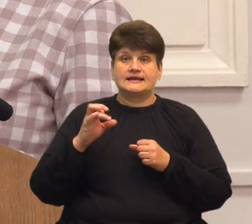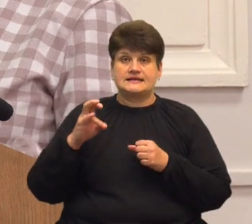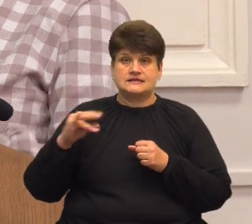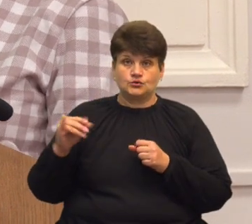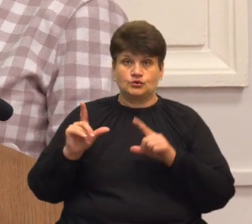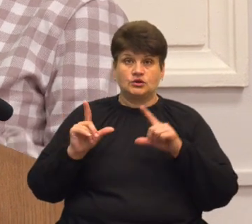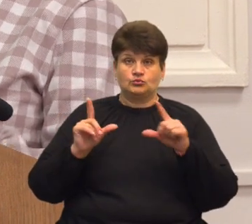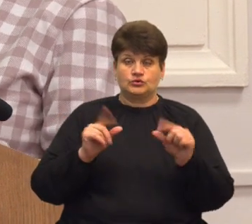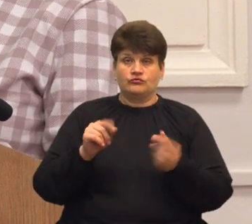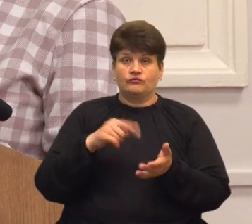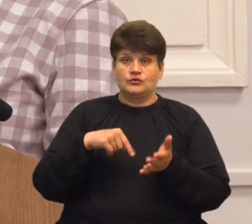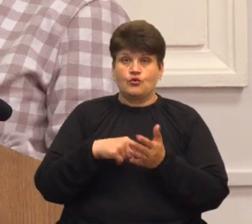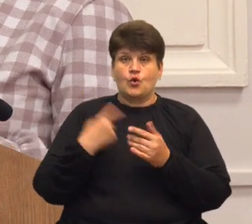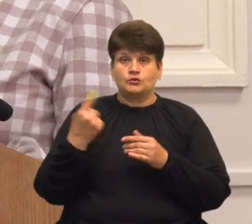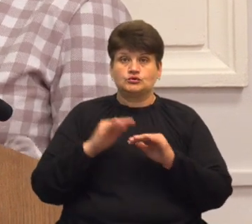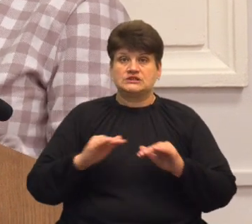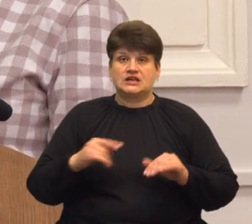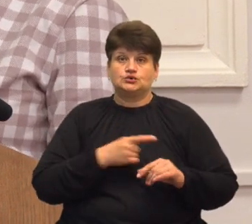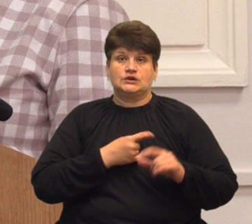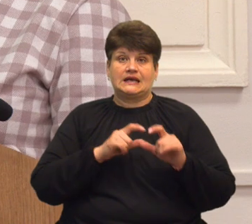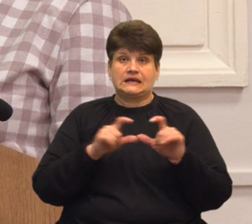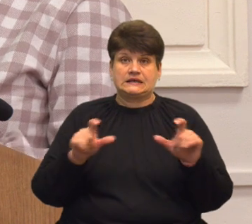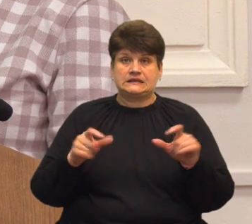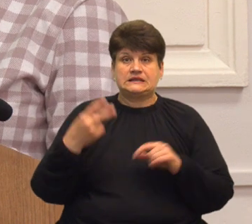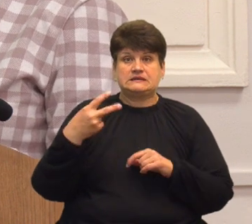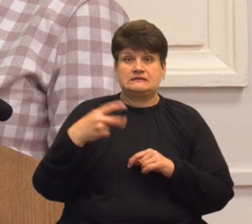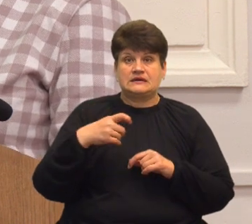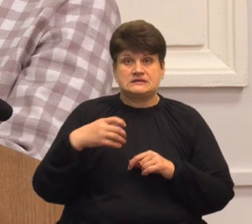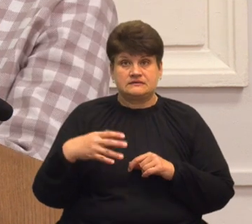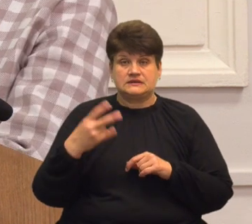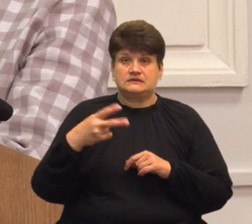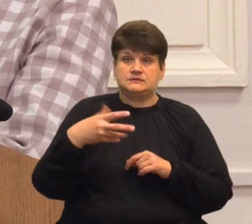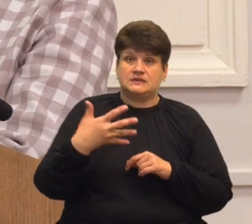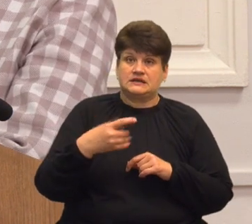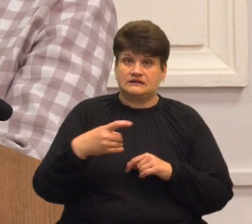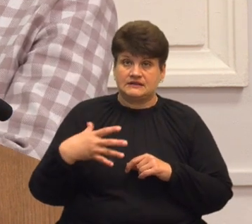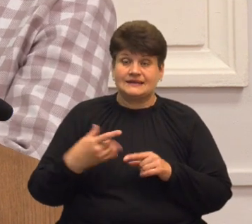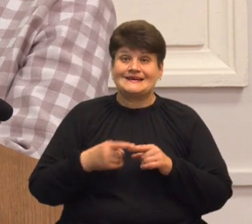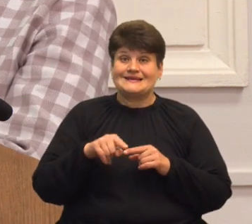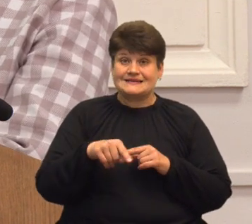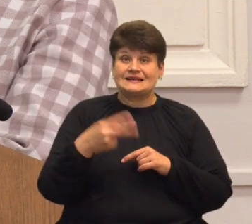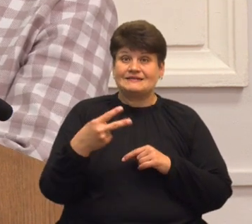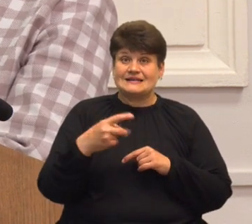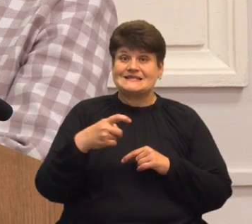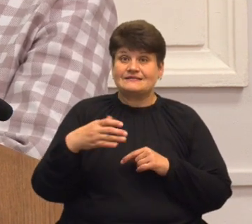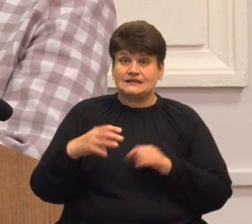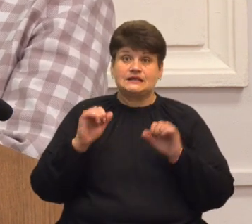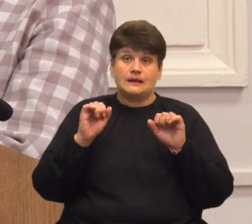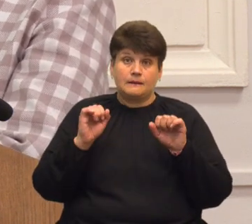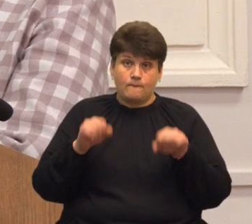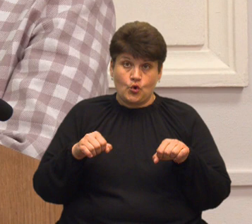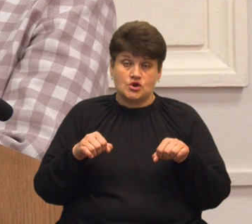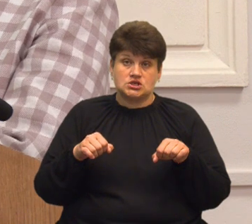центру міста в обласну дитячу лікарню 20 хвилин, 25 хвилин. І цих 20 хвилин може поставити